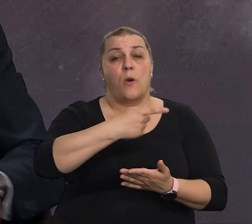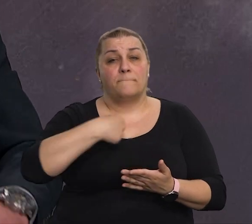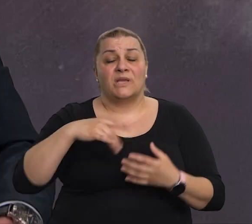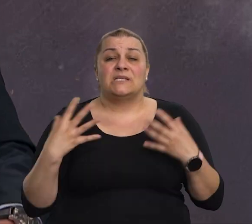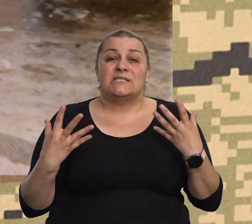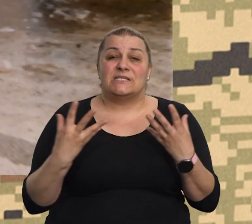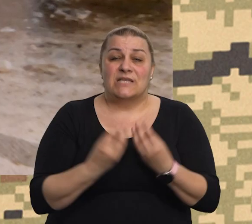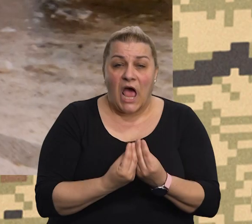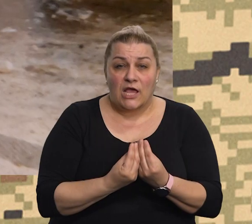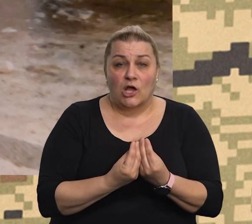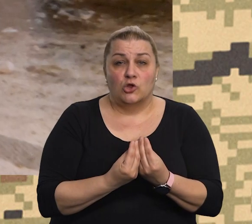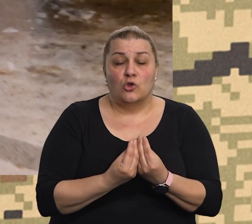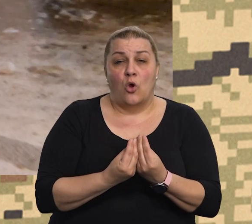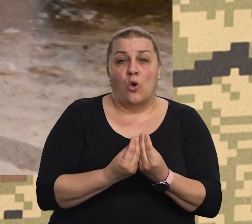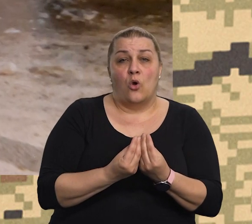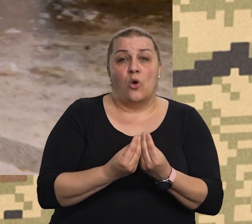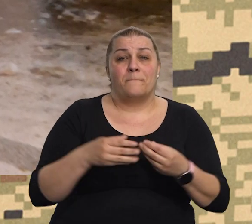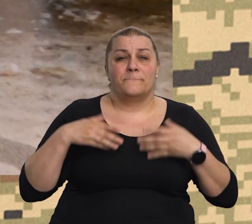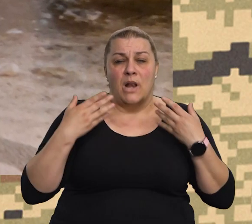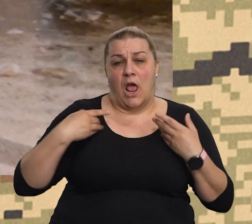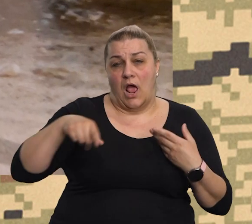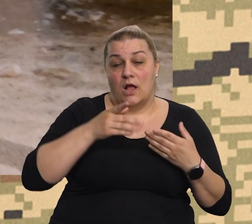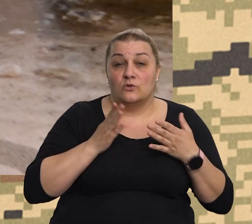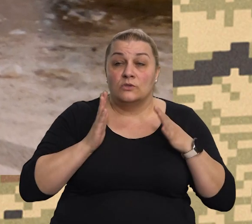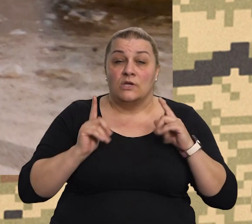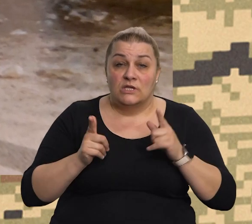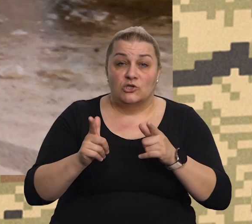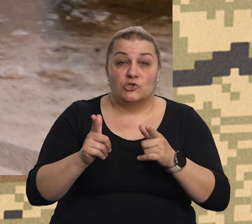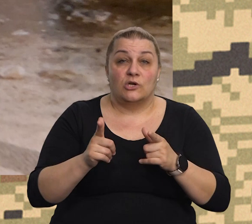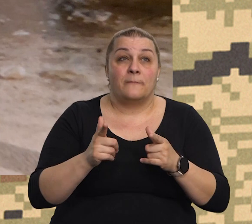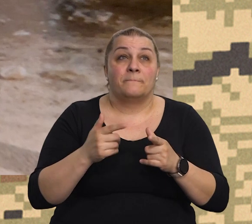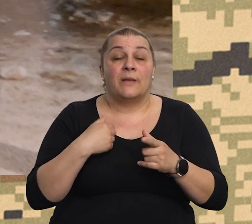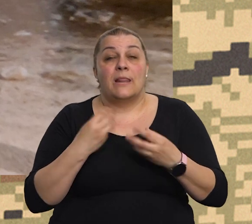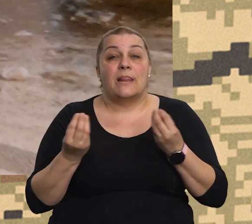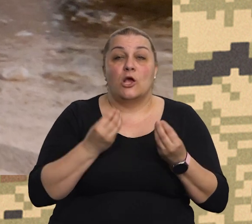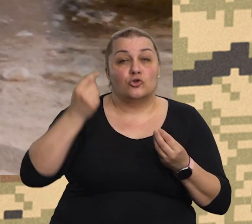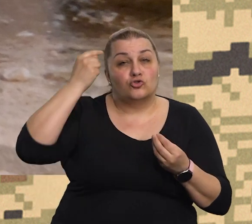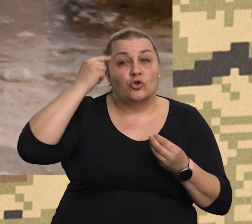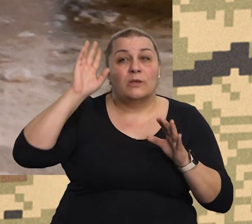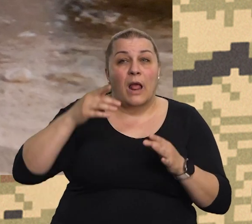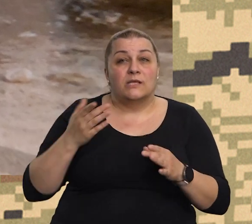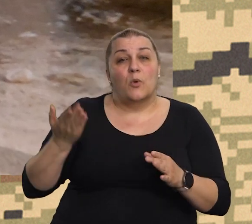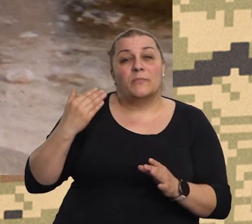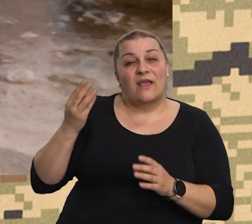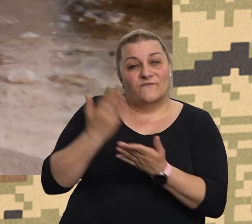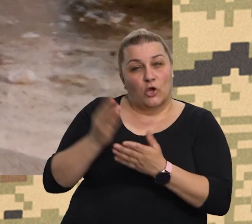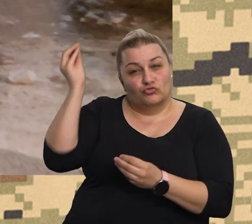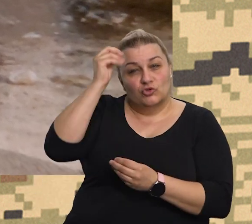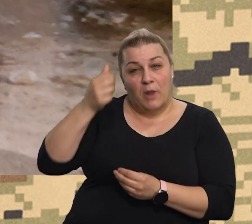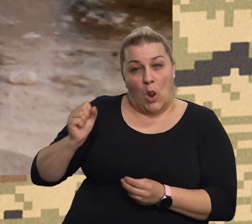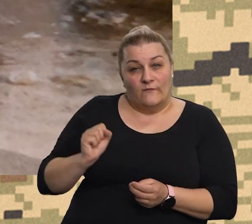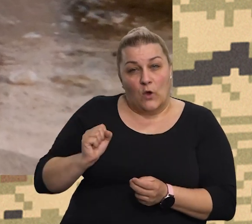zajedno ta omladina i mladost, išli smo, svi mi koji smo imali neko predznanje vojničko, i radili smo